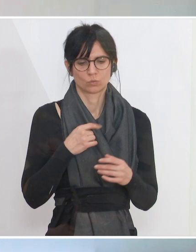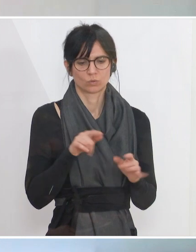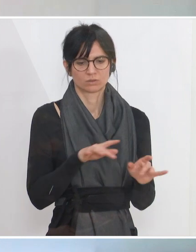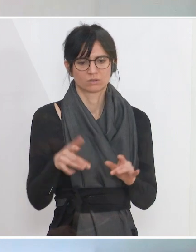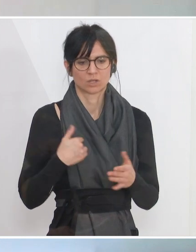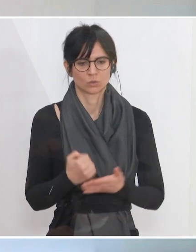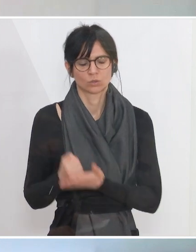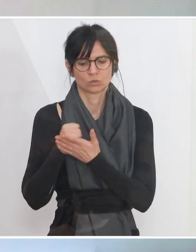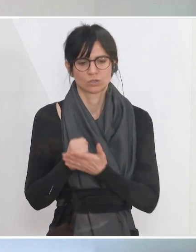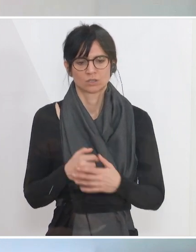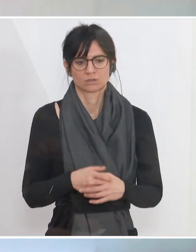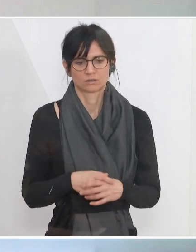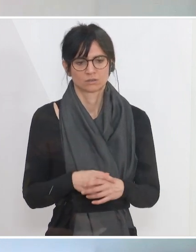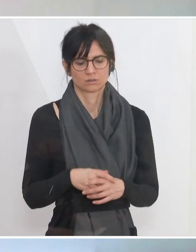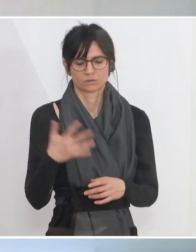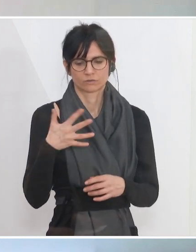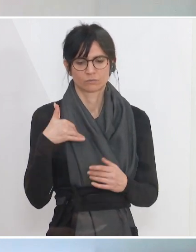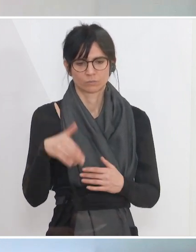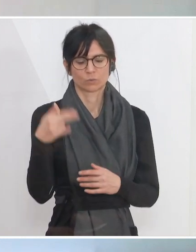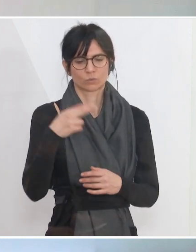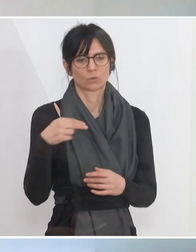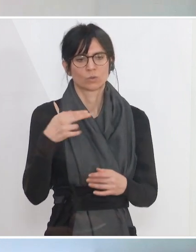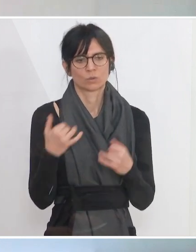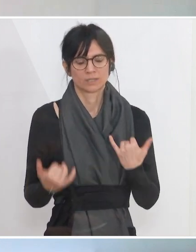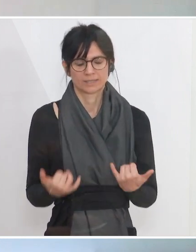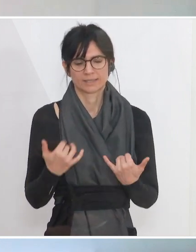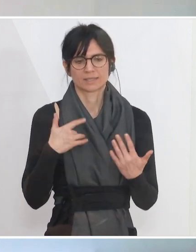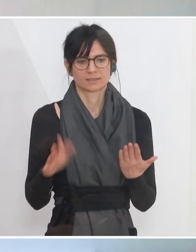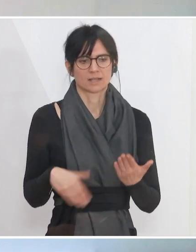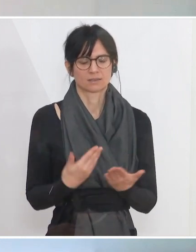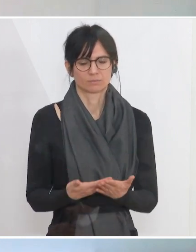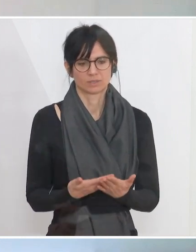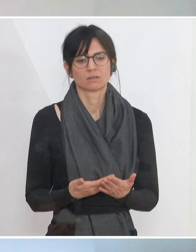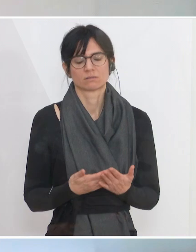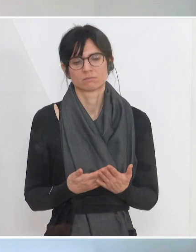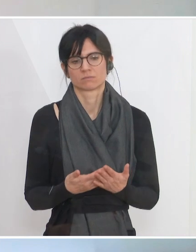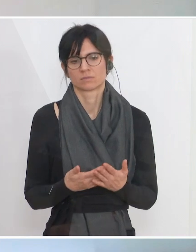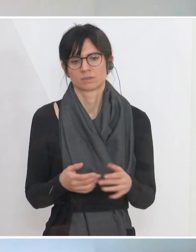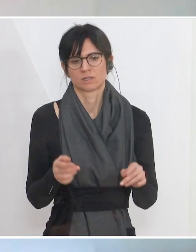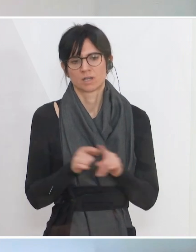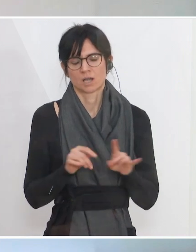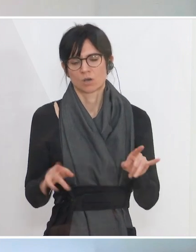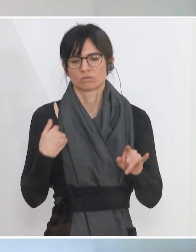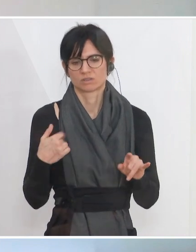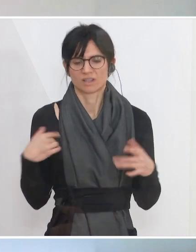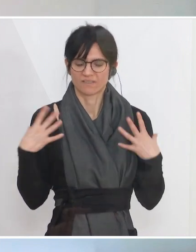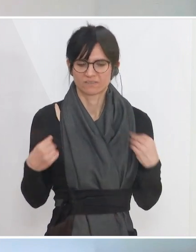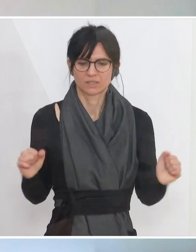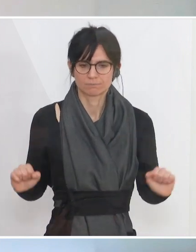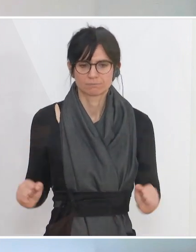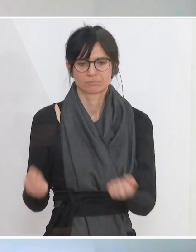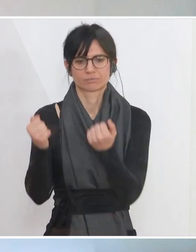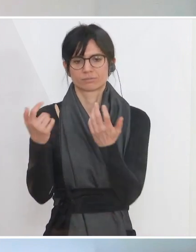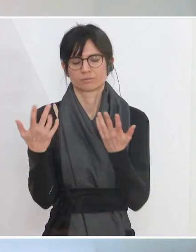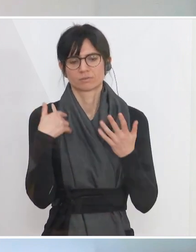unterstützt. Und die 5 Millionen Euro, die jetzt zur Verfügung stehen, geben ebenso einen Push gerade in dieser Zeit.